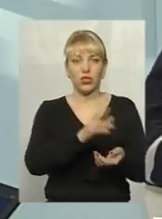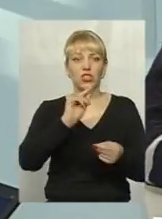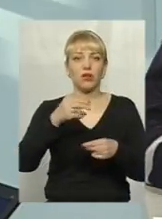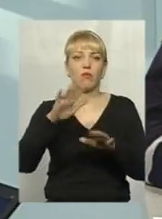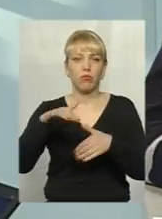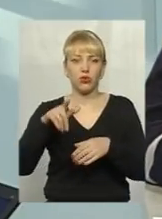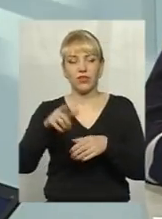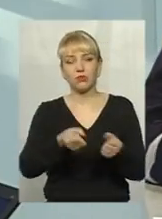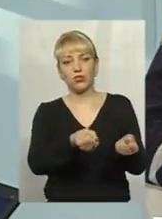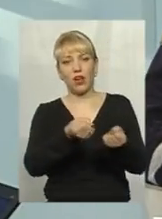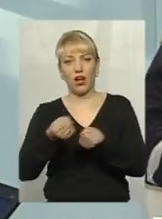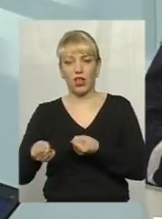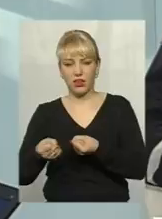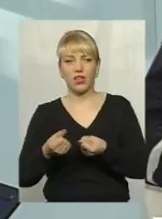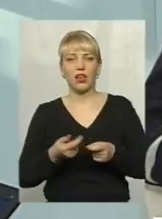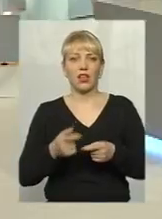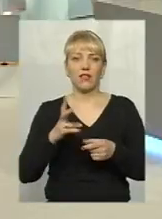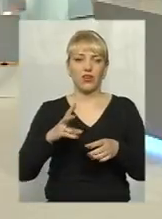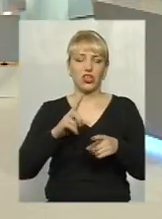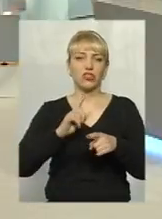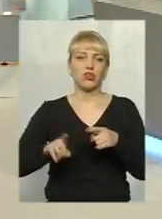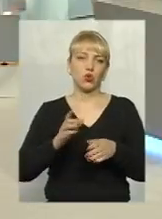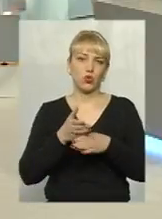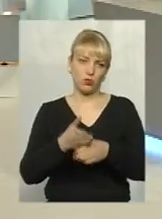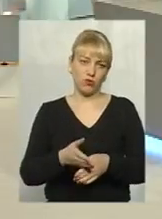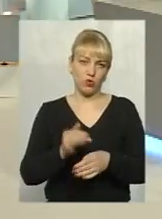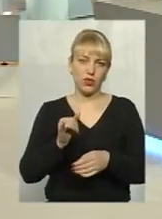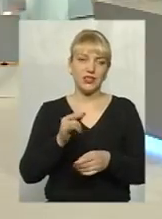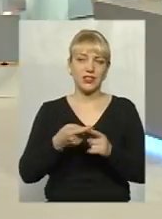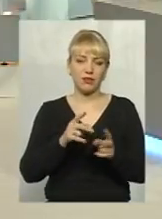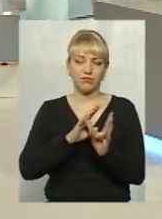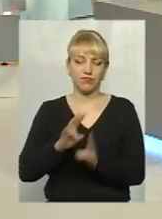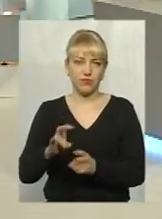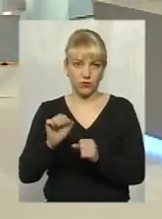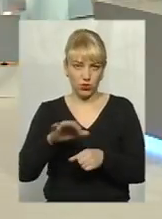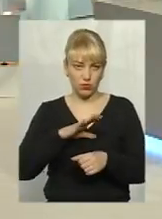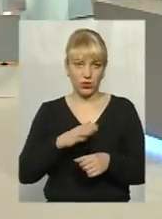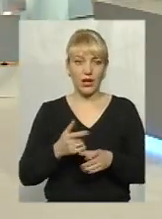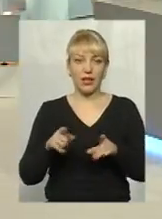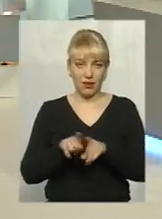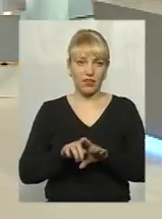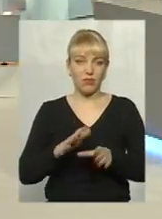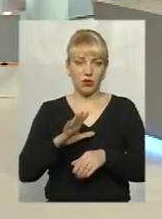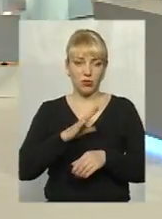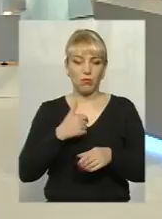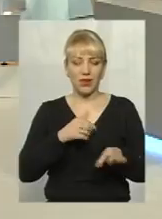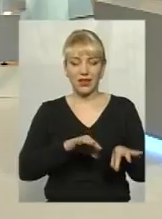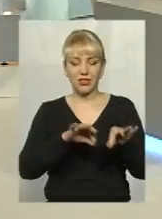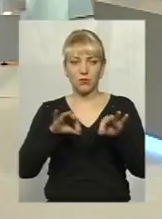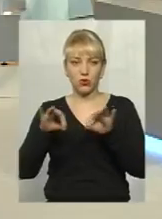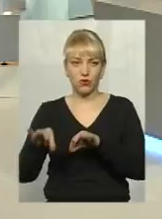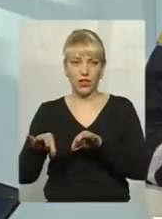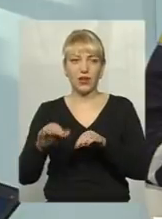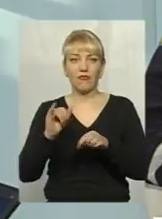тягати з сугробу і ви ставите під загрозу і своє життя, і життя своєї дитини. Такі випадки були. Ми транспортували в